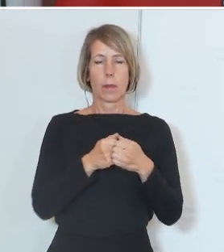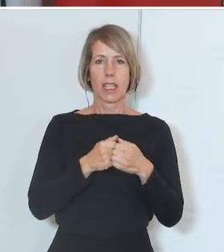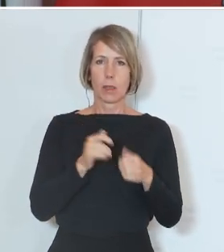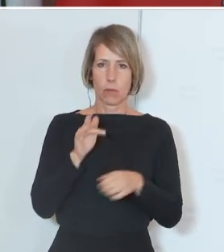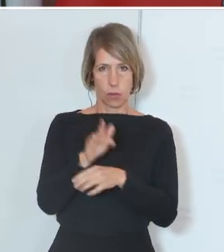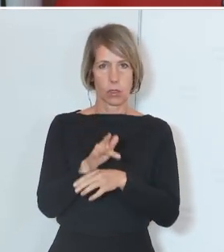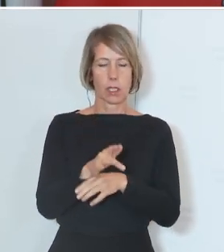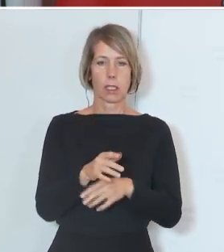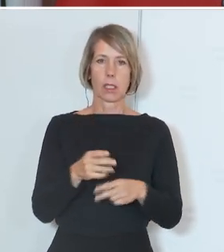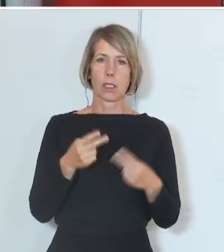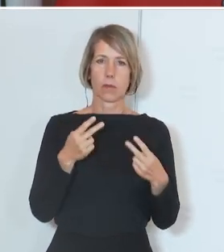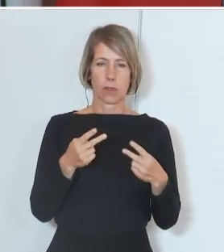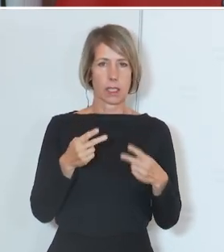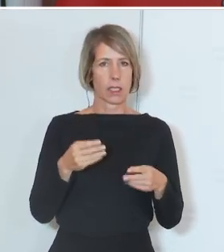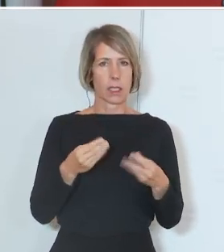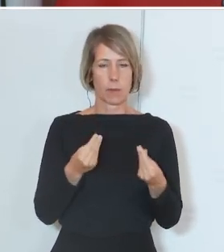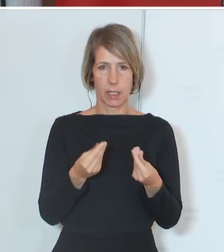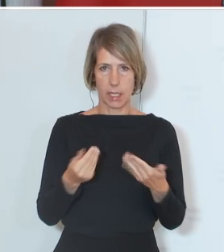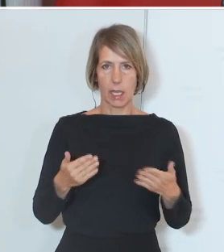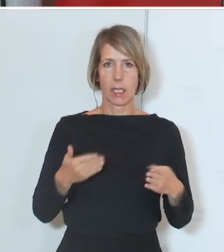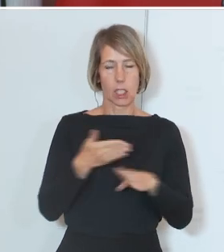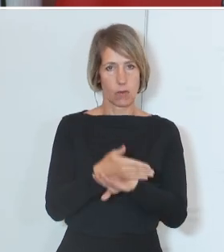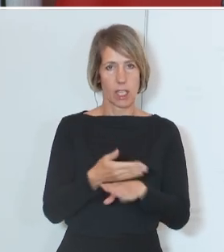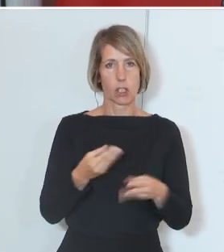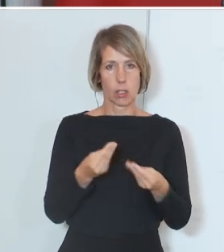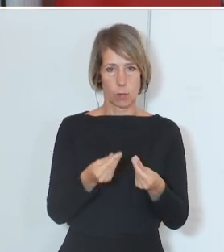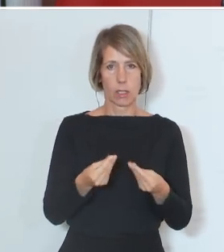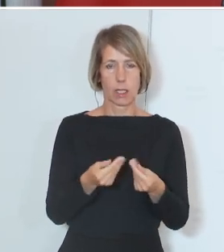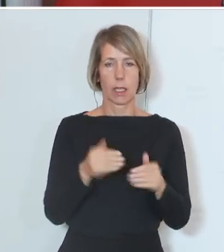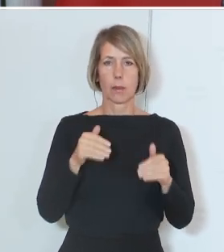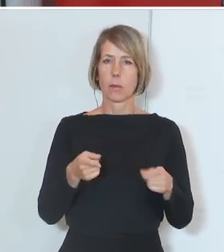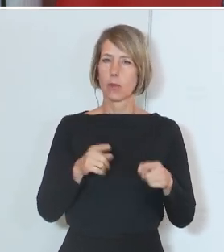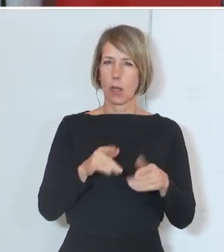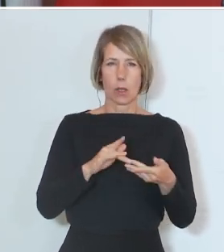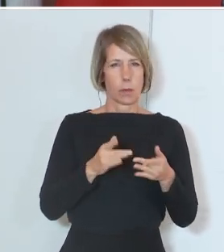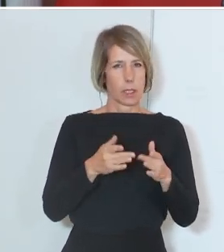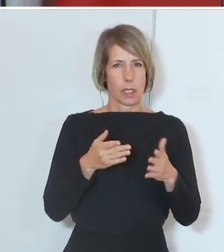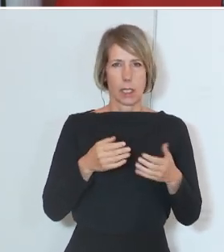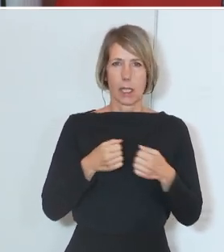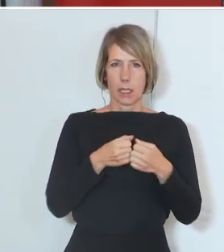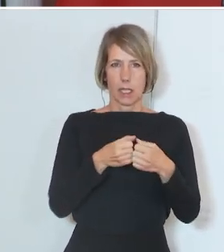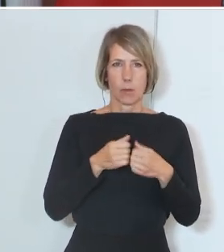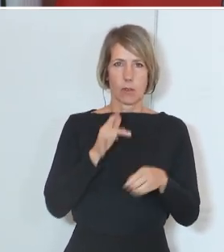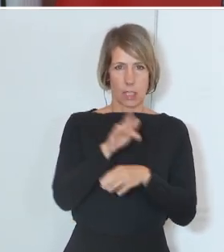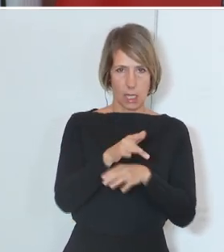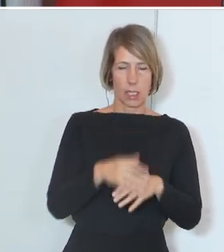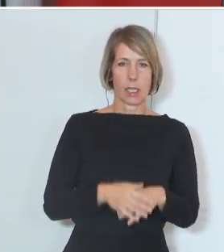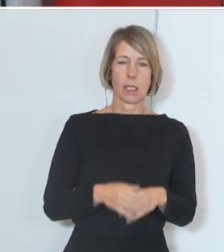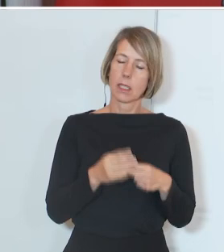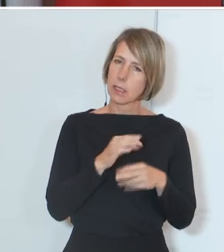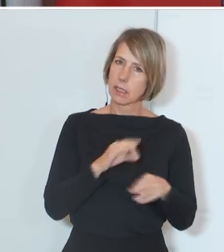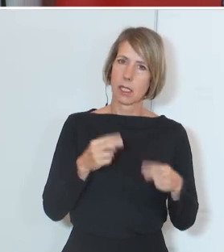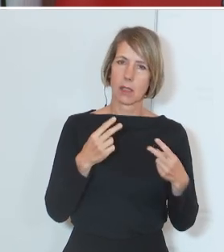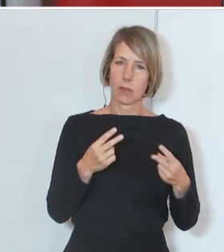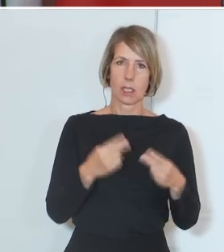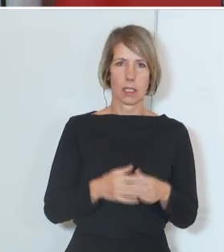eine Querschnittsmaterie. Wir müssen vor allem auch im Netz dagegen vorgehen. Auch deshalb ist es wichtig, hier anzusetzen. Und